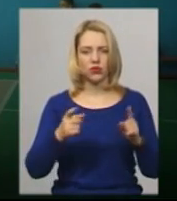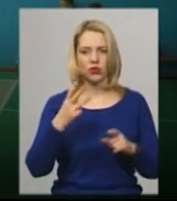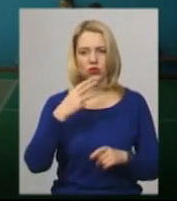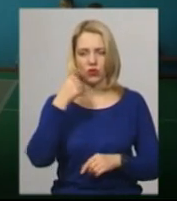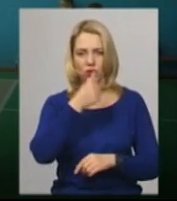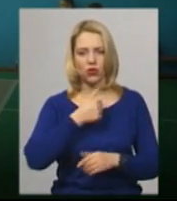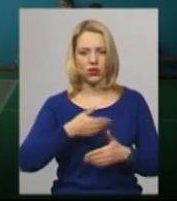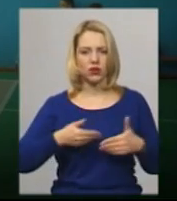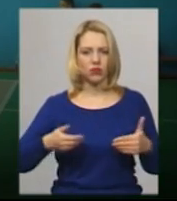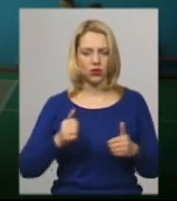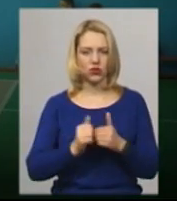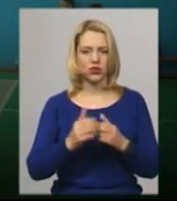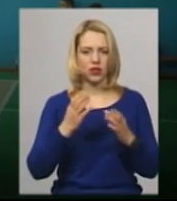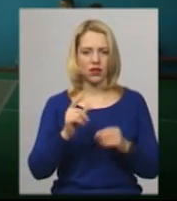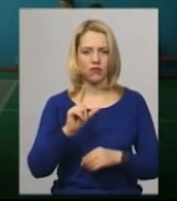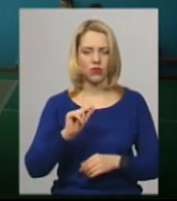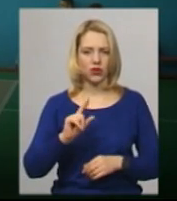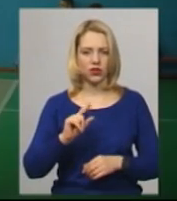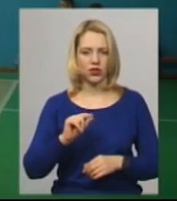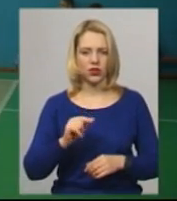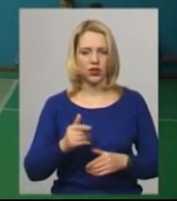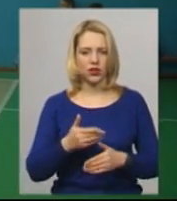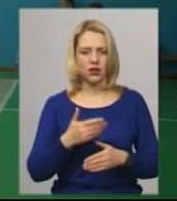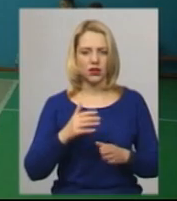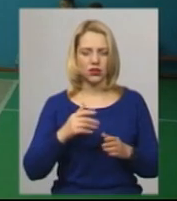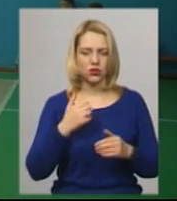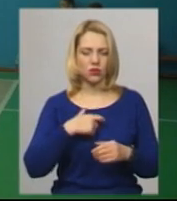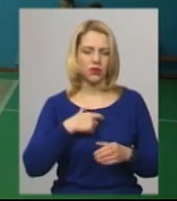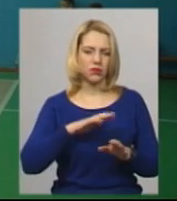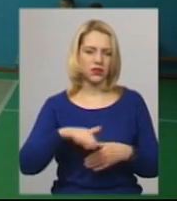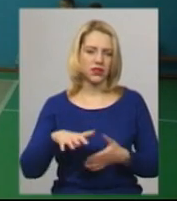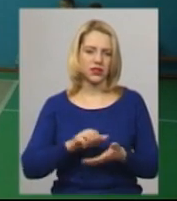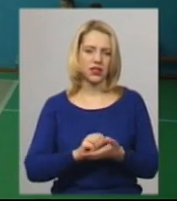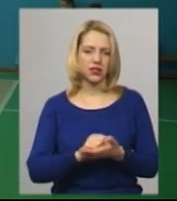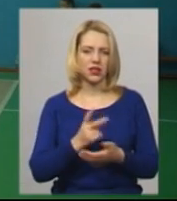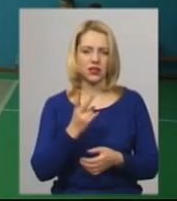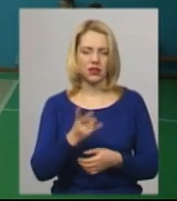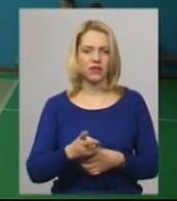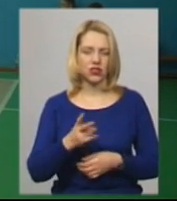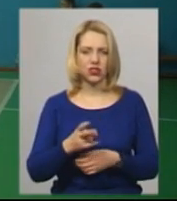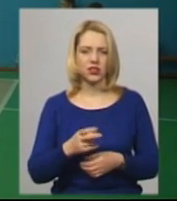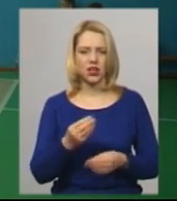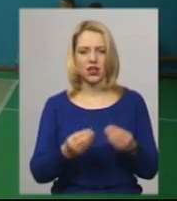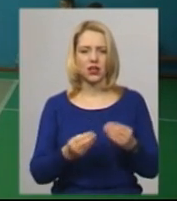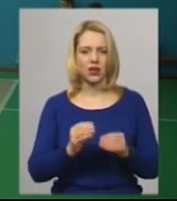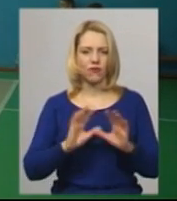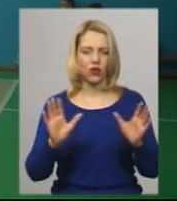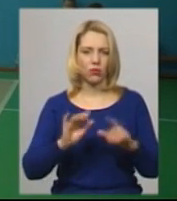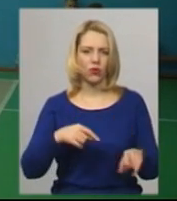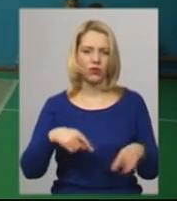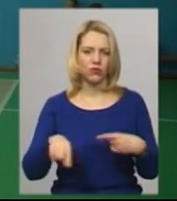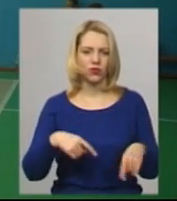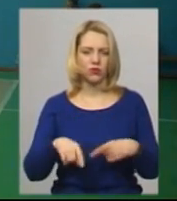кожного дня в понеділок собі після занять часа два граємо волейбол, футбол,